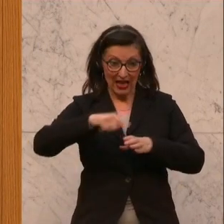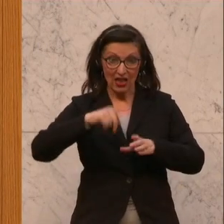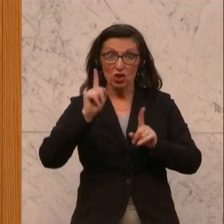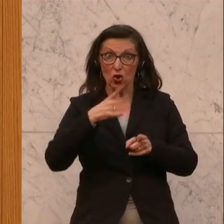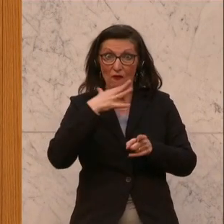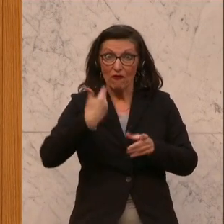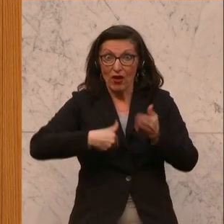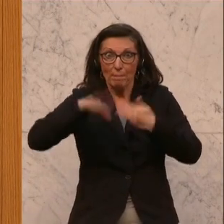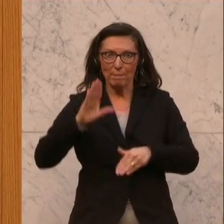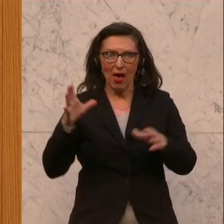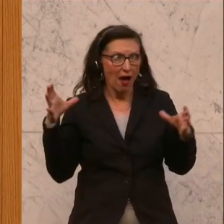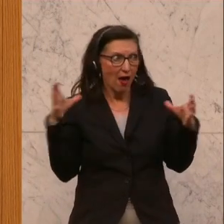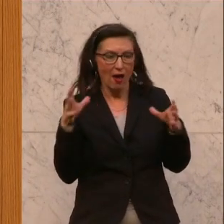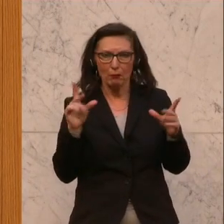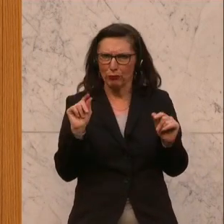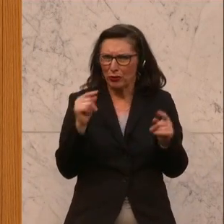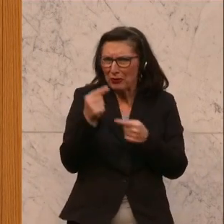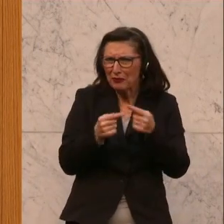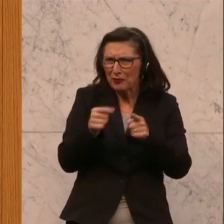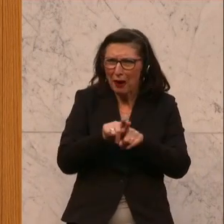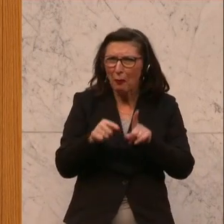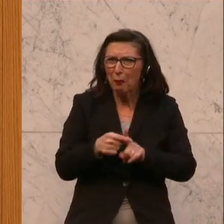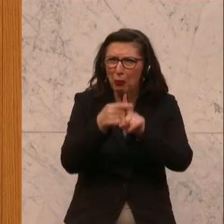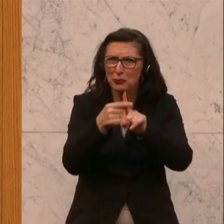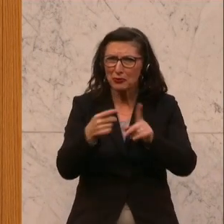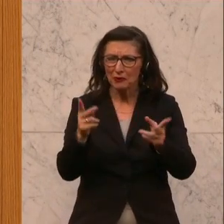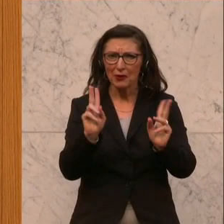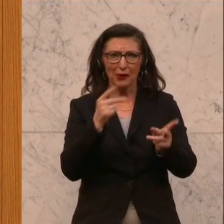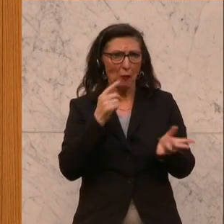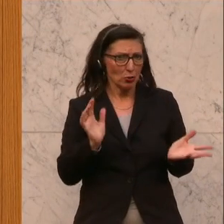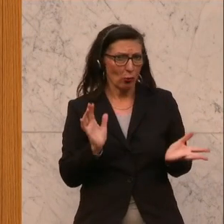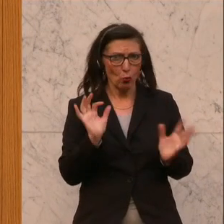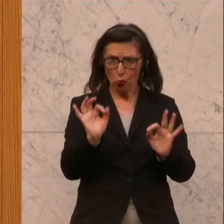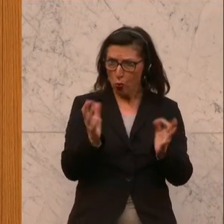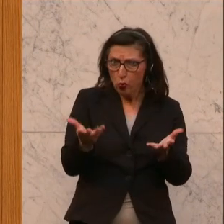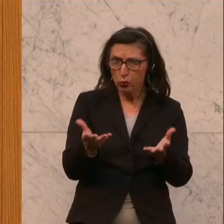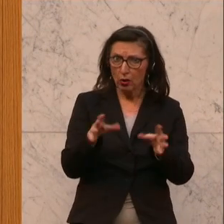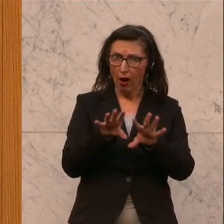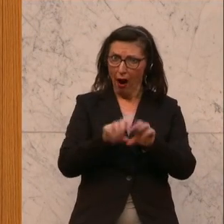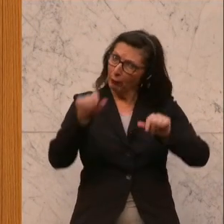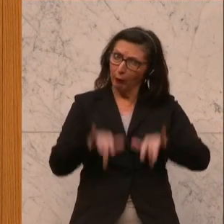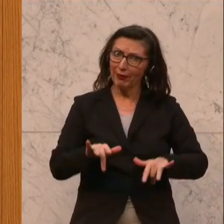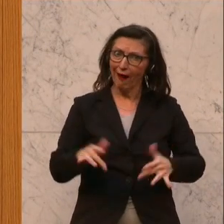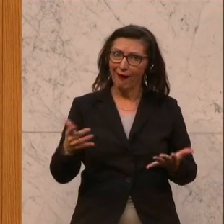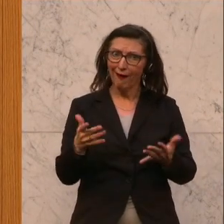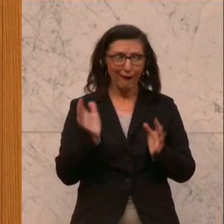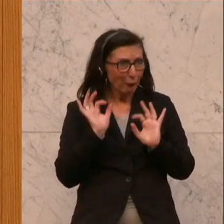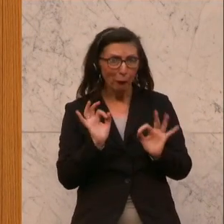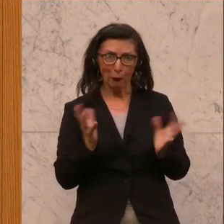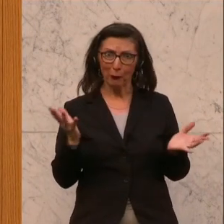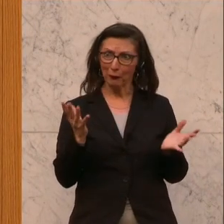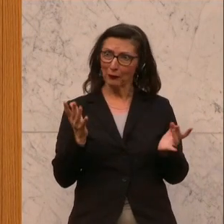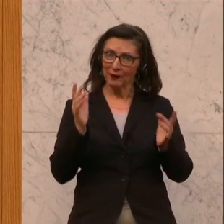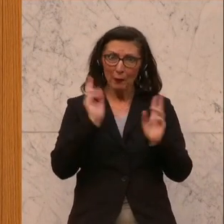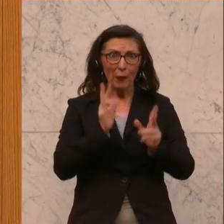werden. Also auch eine sehr positive Entwicklung, kann man nur sagen. Gut ist, wenn es solche Abkommen gibt. Gut ist, wenn wir hier